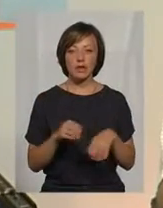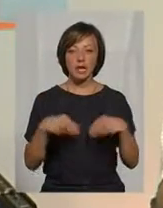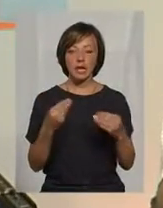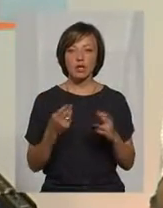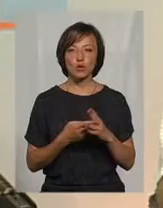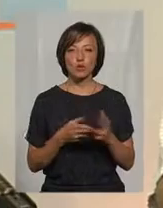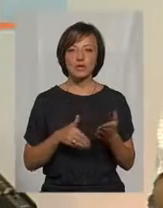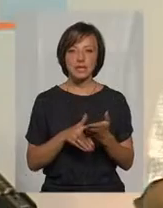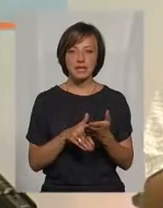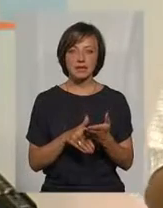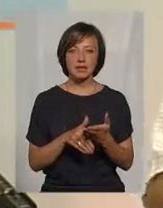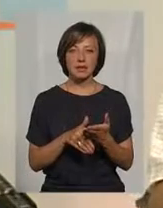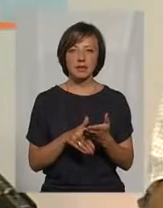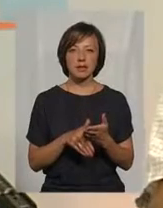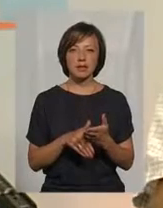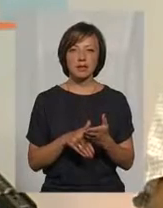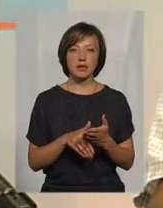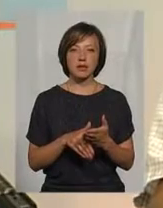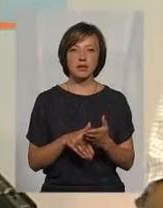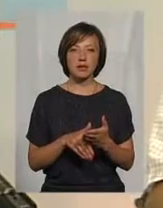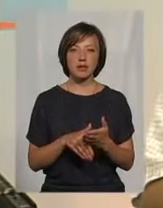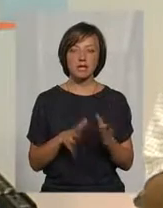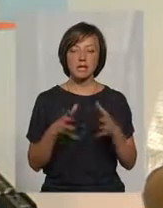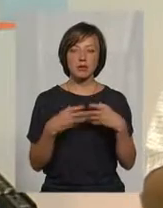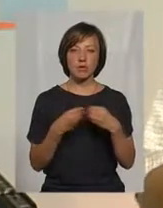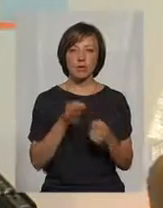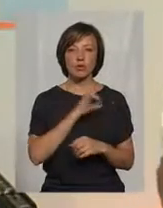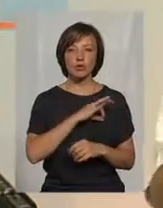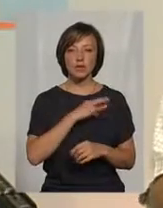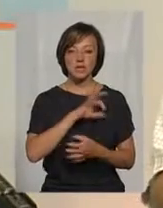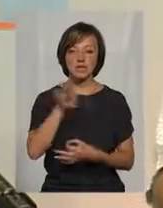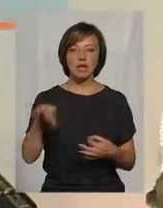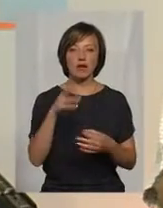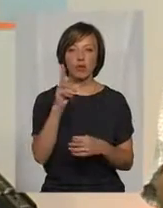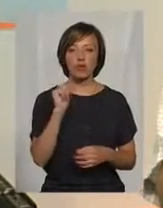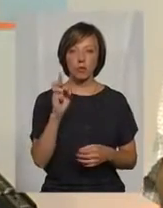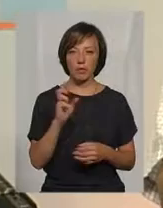субсидії спонукає сім'ю використовувати зайві